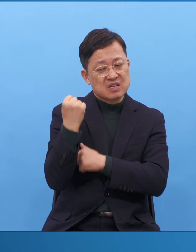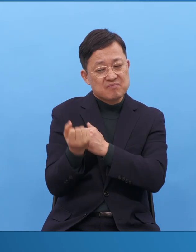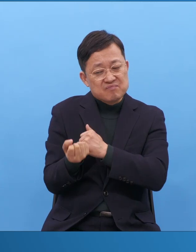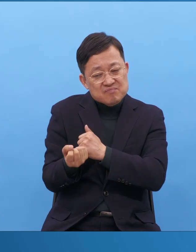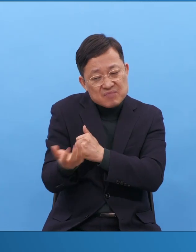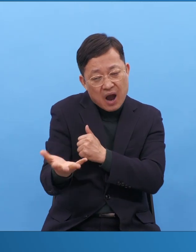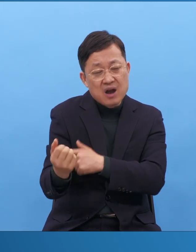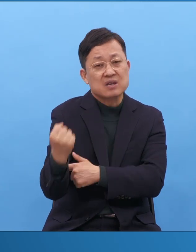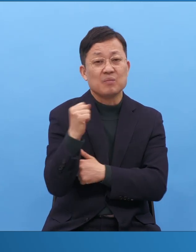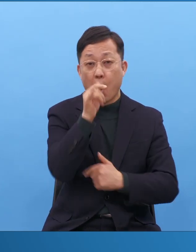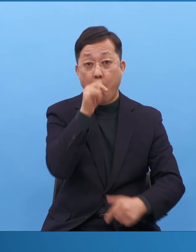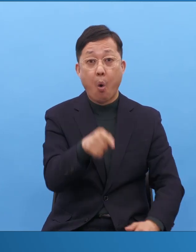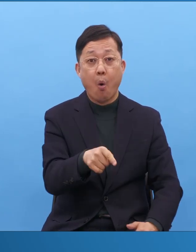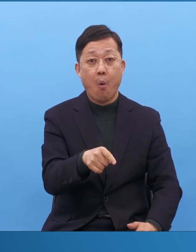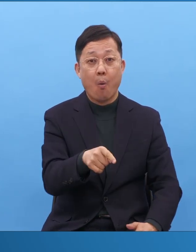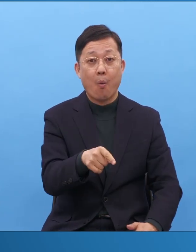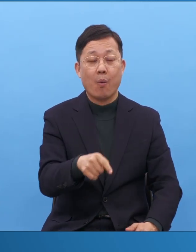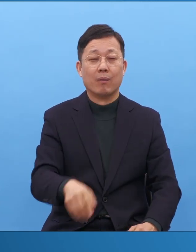말이에요.